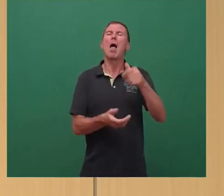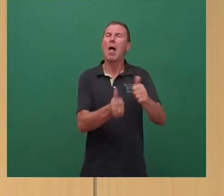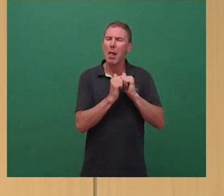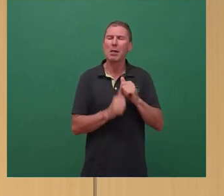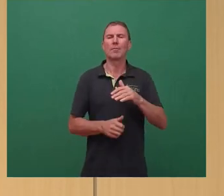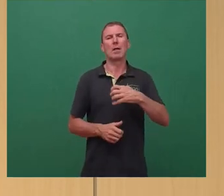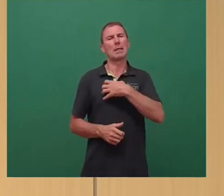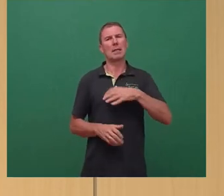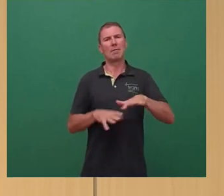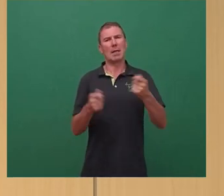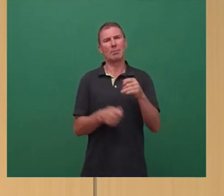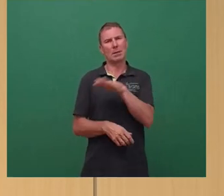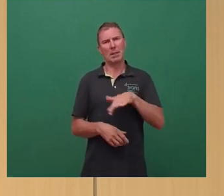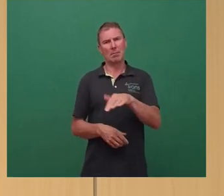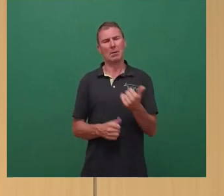akut.